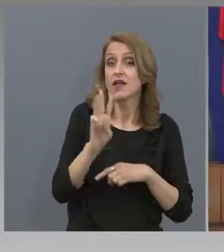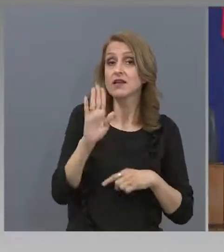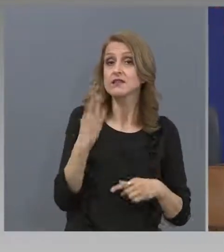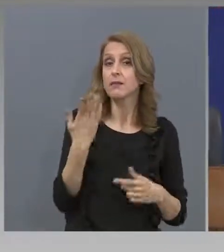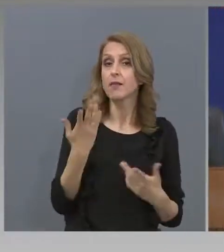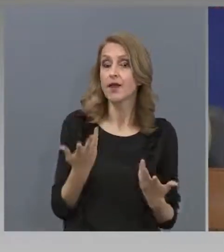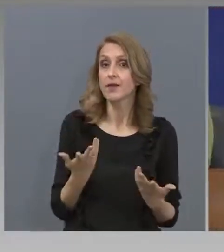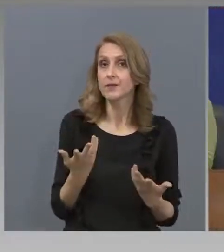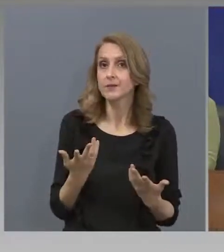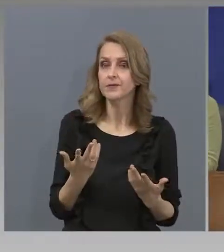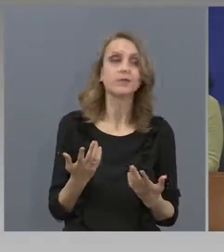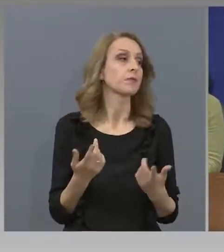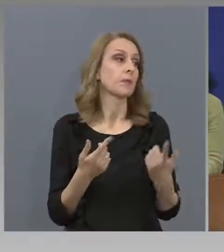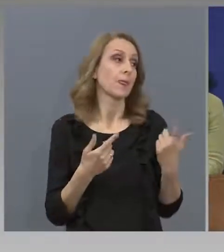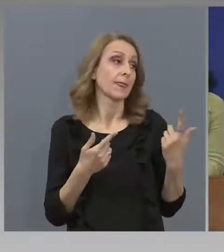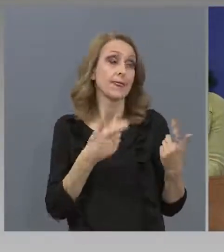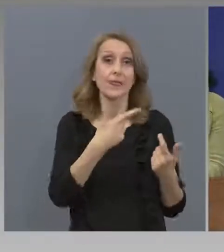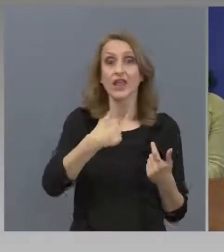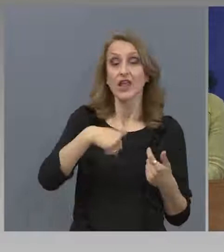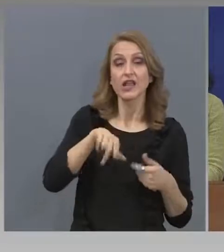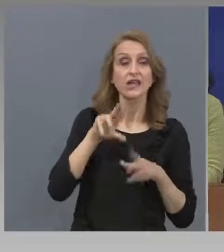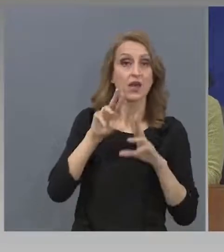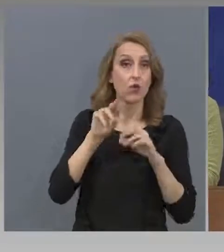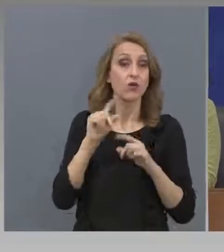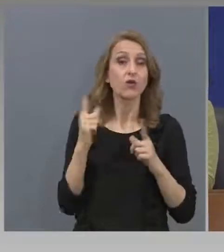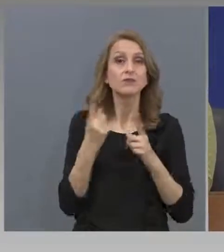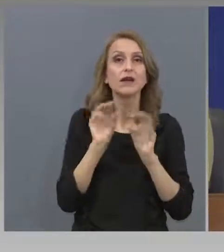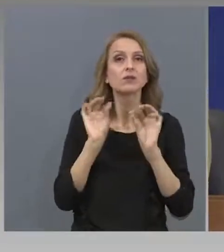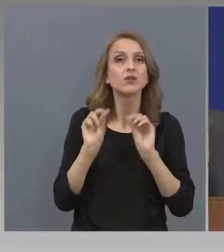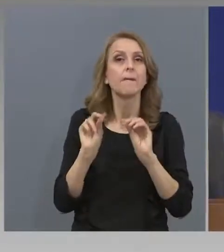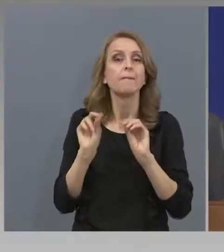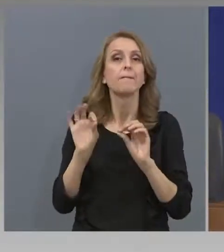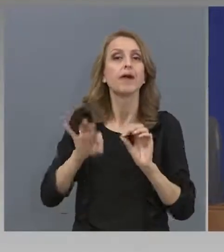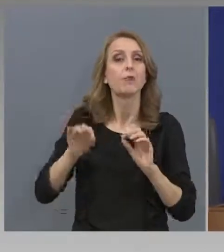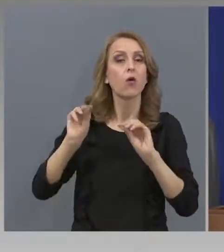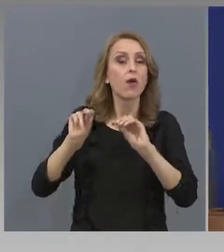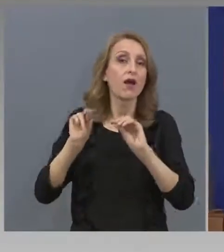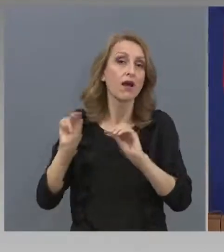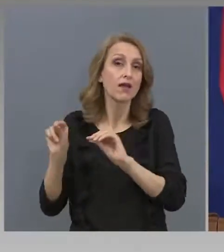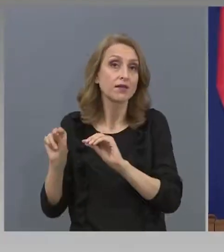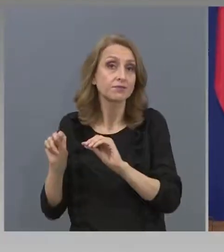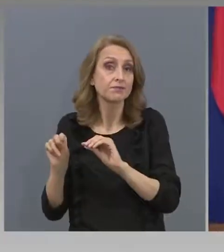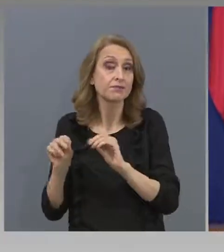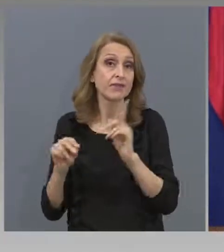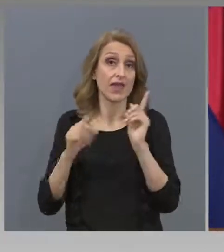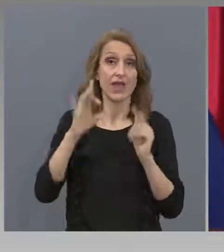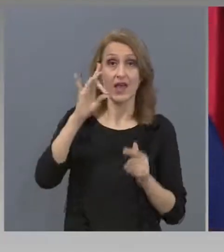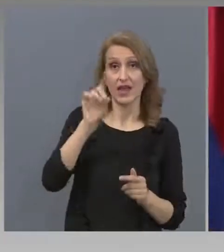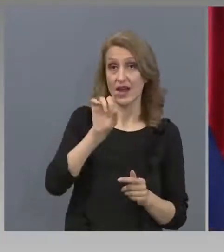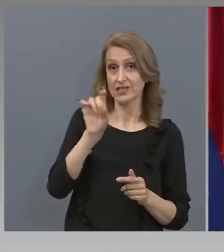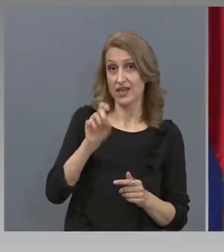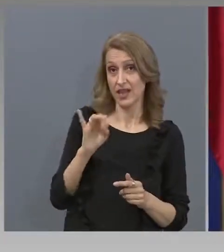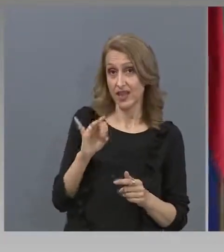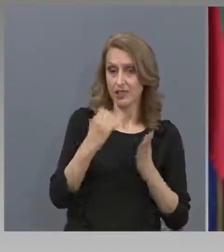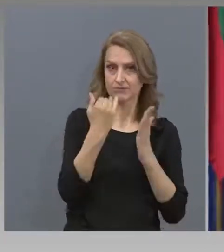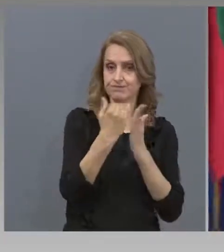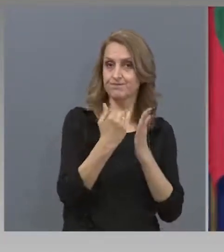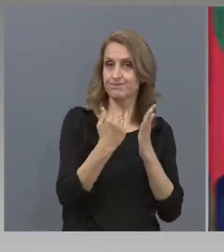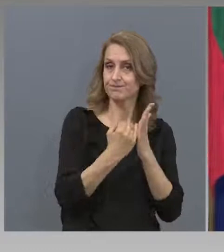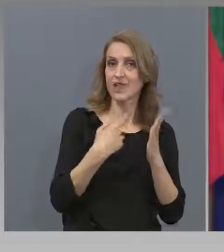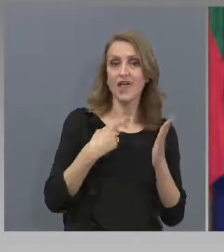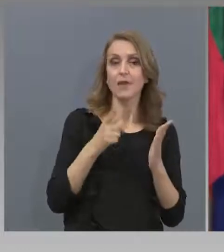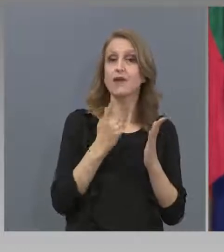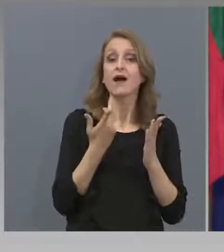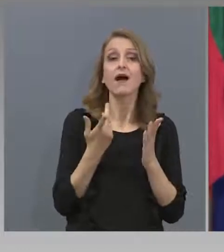Ние не говорим просто за препоръки. Има редица указания на службите на Резии за това как трябва да се